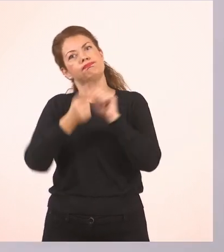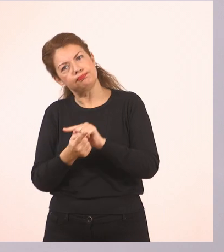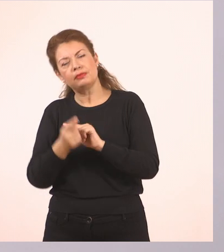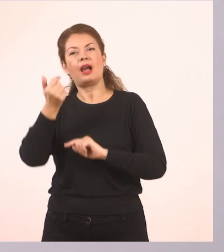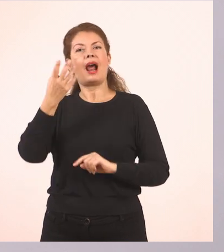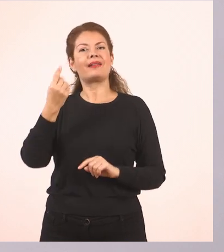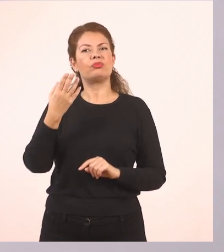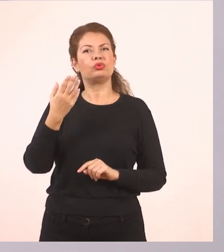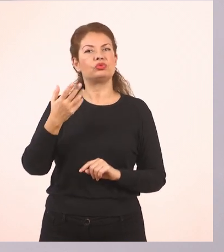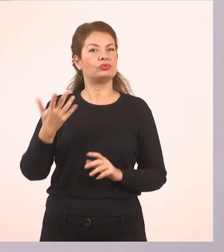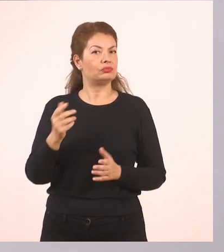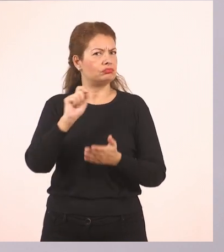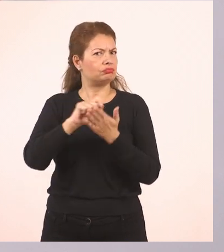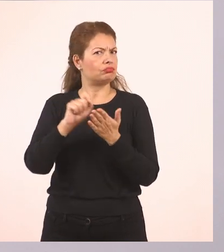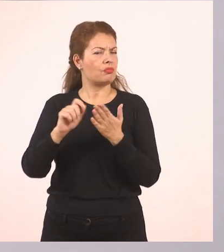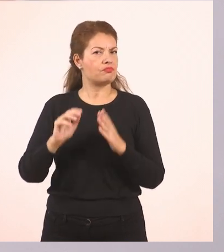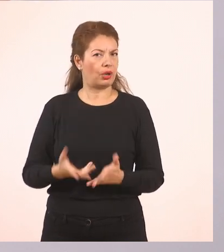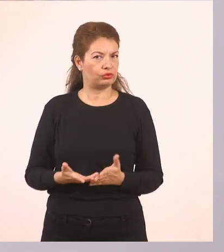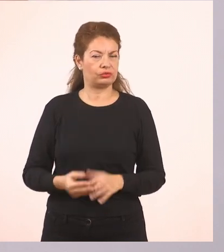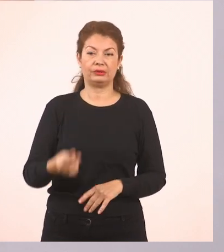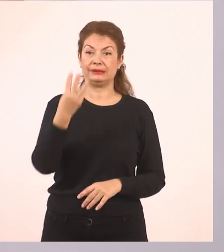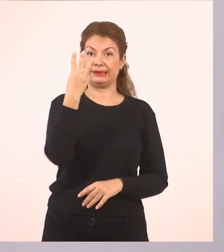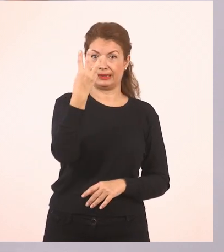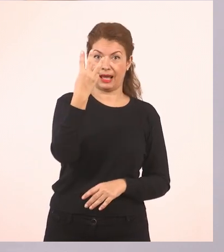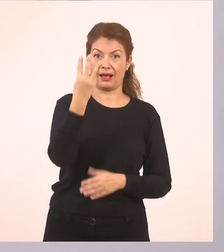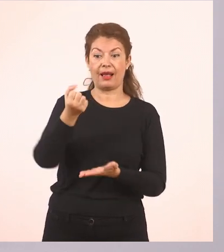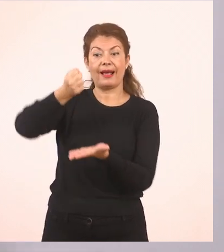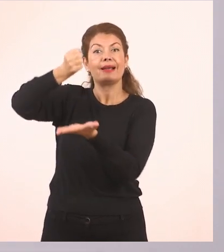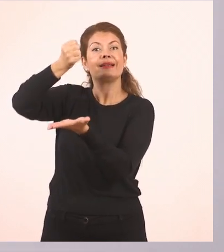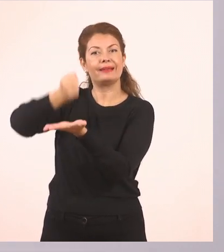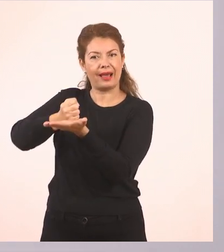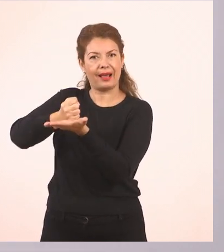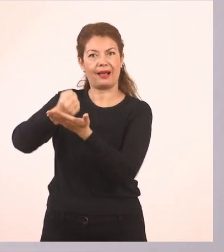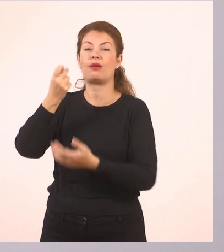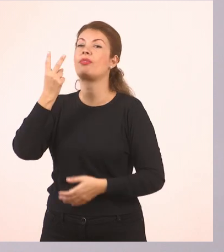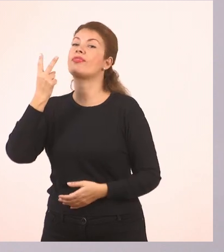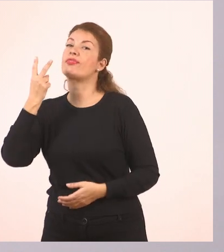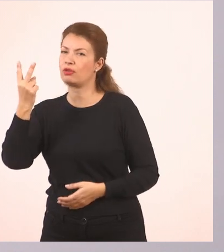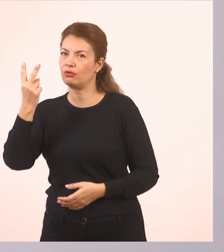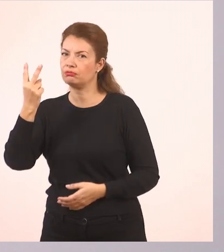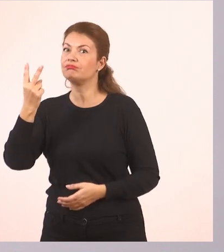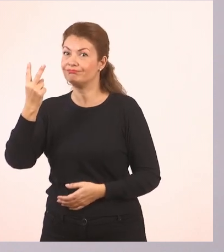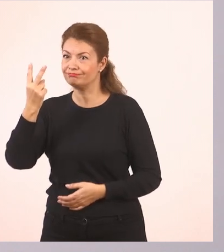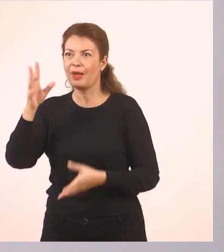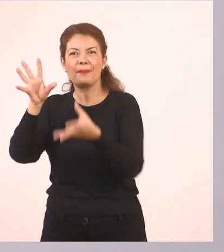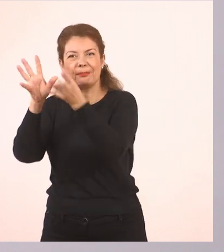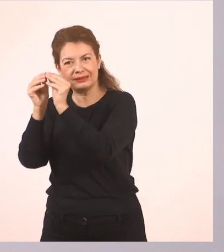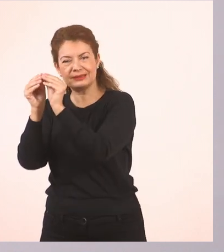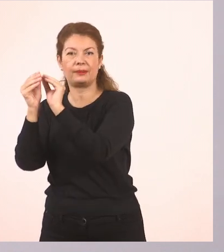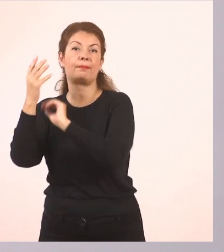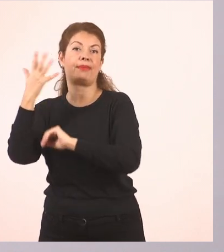3 και 2. Μας φτιάχνει το 5.